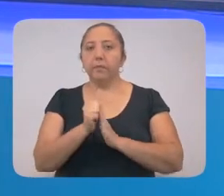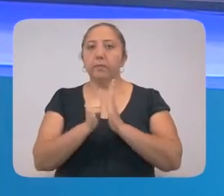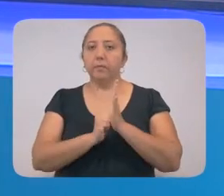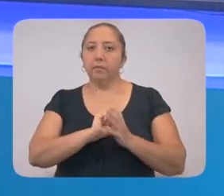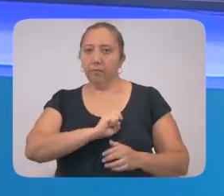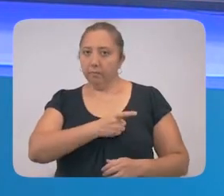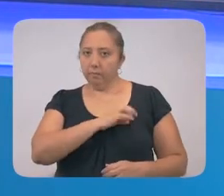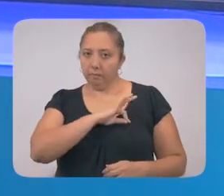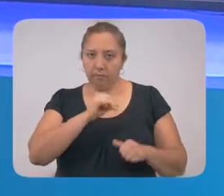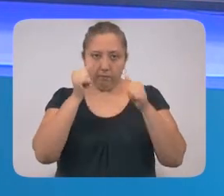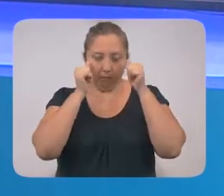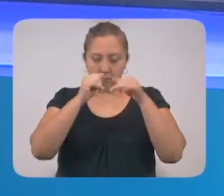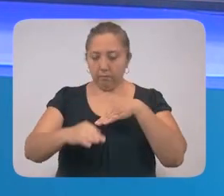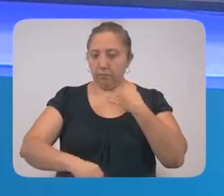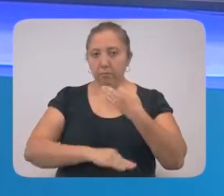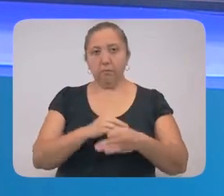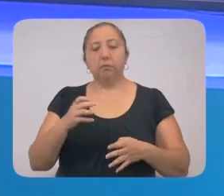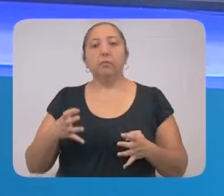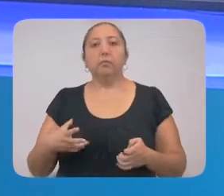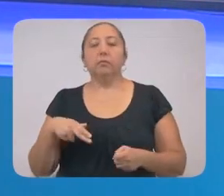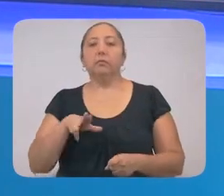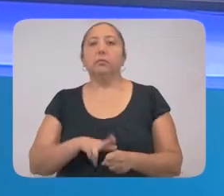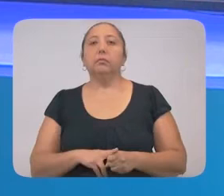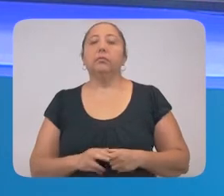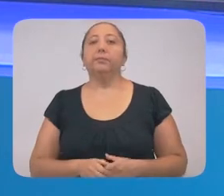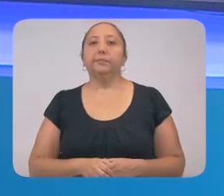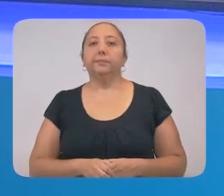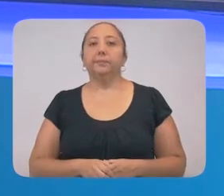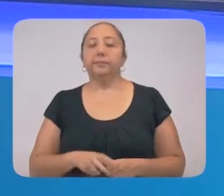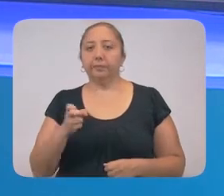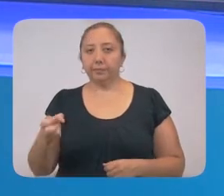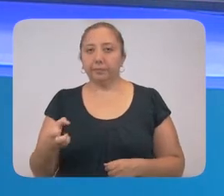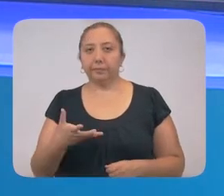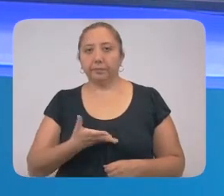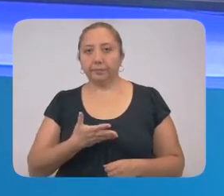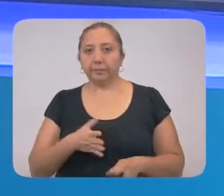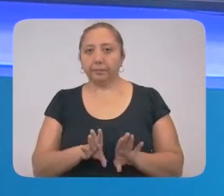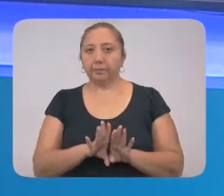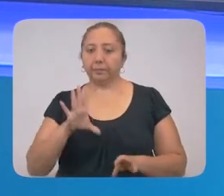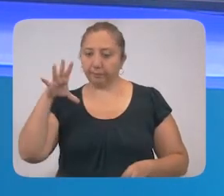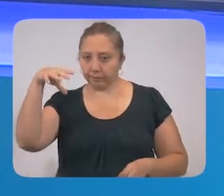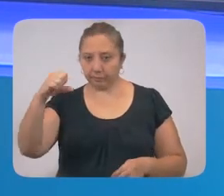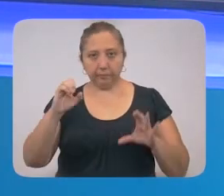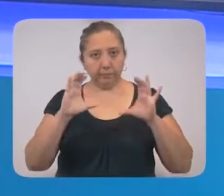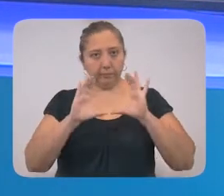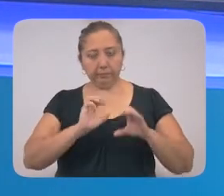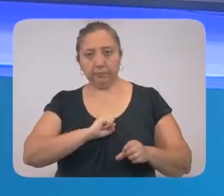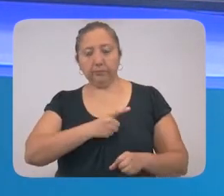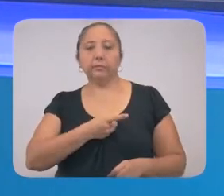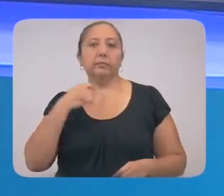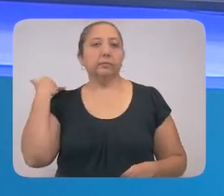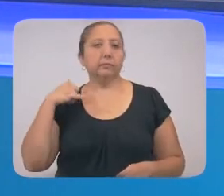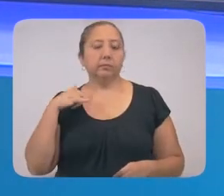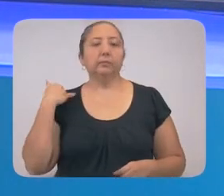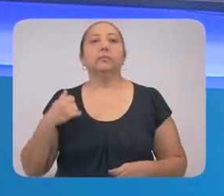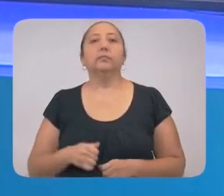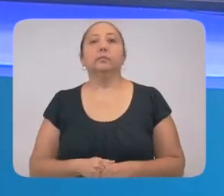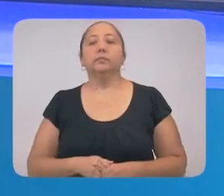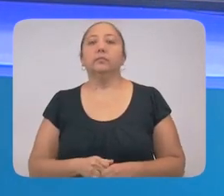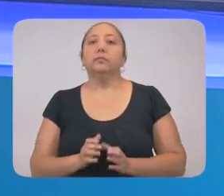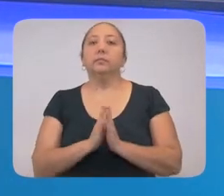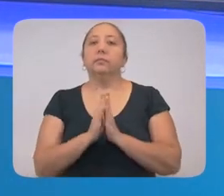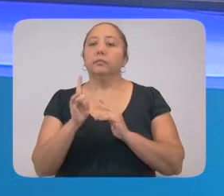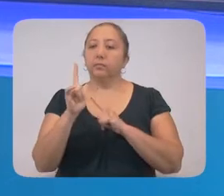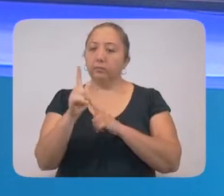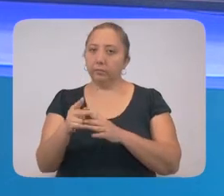ka bejkuntes, yetel kapatakeštavotočes. Le mask abet ujok o le, janu zaik upisci, yetel wakubindik izbuce, abet centujun.